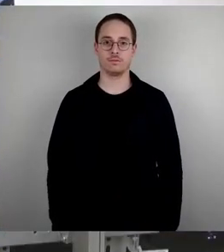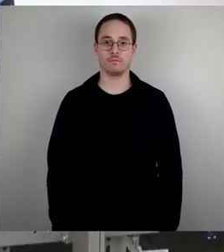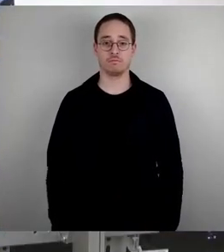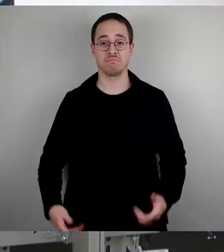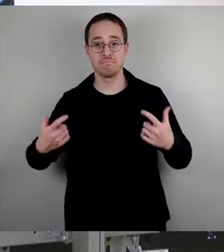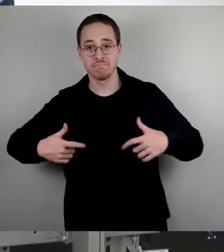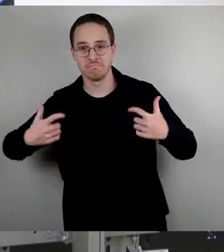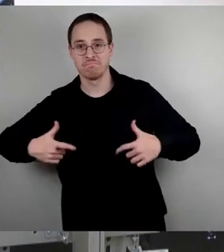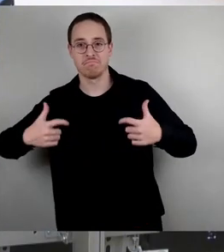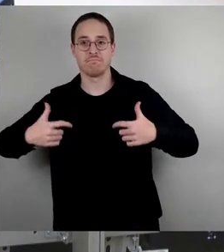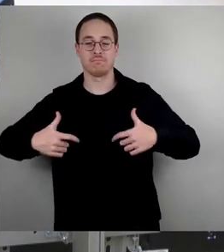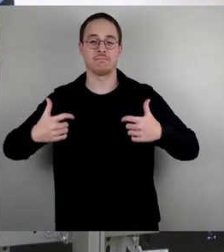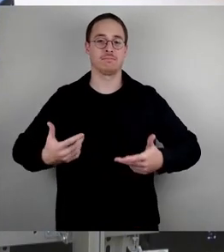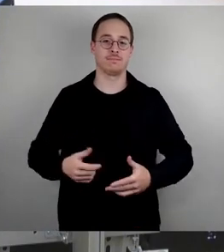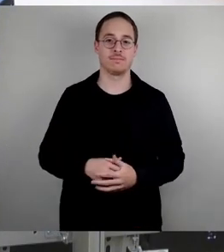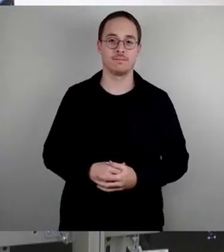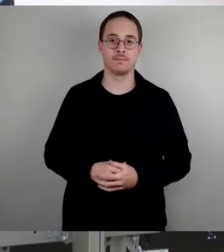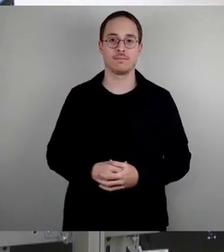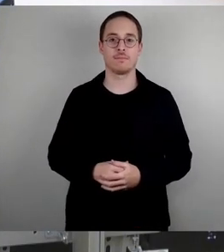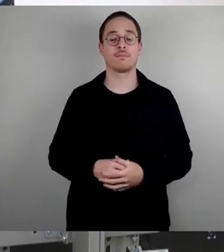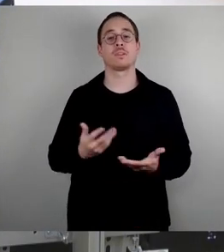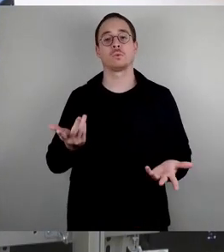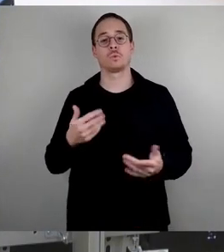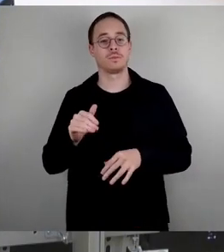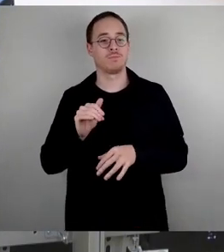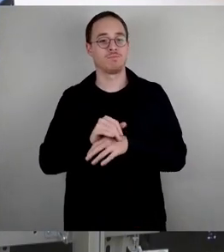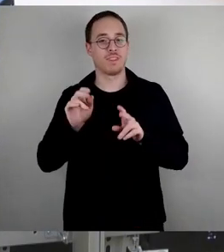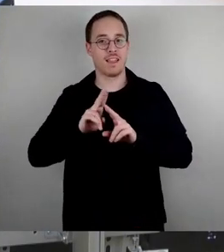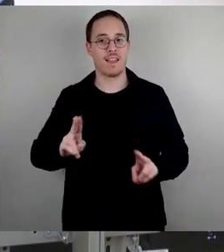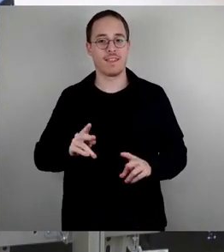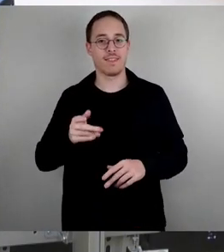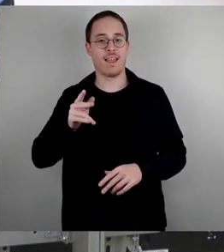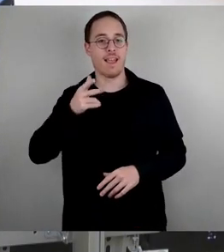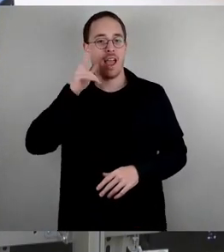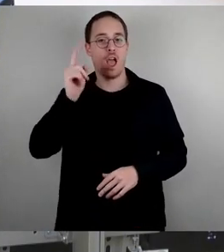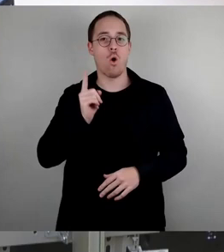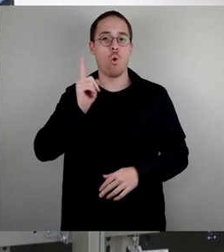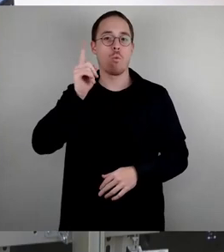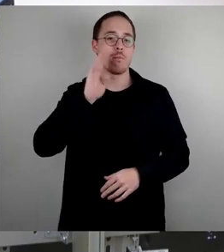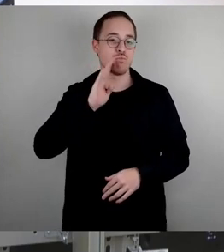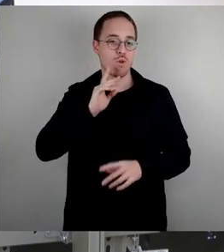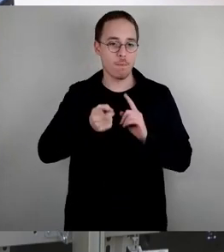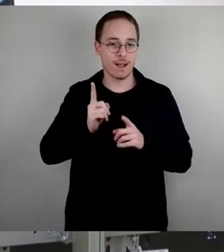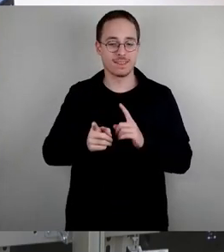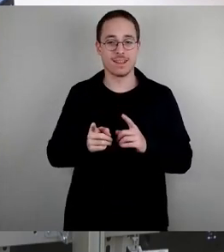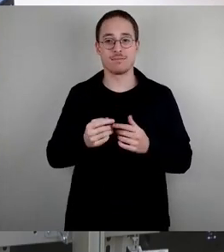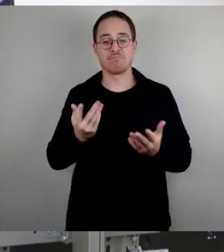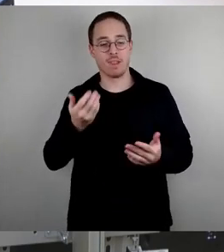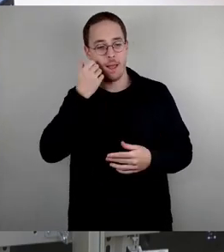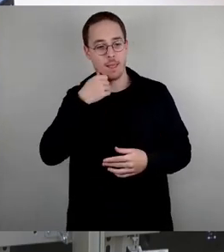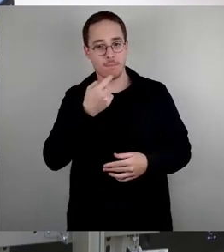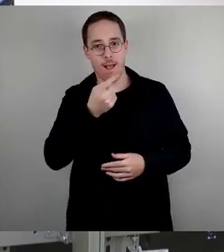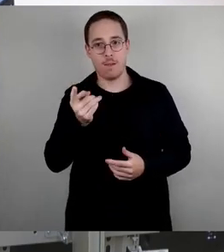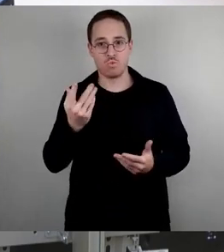Sehr geehrter Herr Oberbürgermeister, meine Damen und Herren, Sie sehen, unsere Fraktion hat sehr viel Redebedarf bezüglich dieser Vorlage.